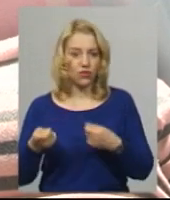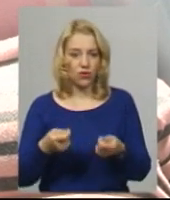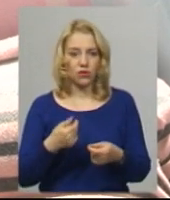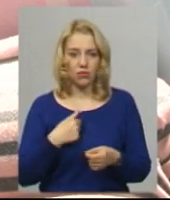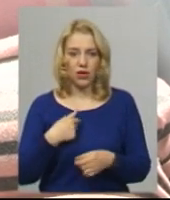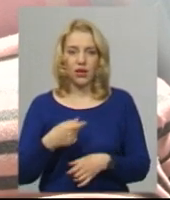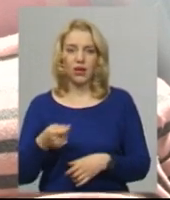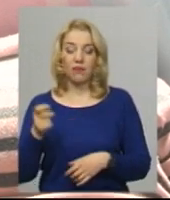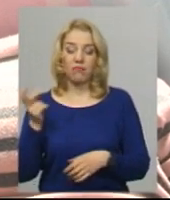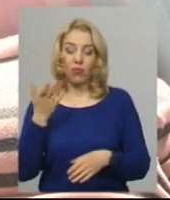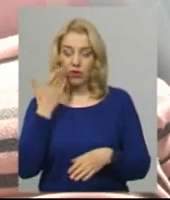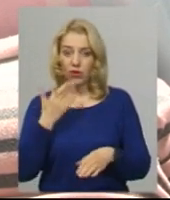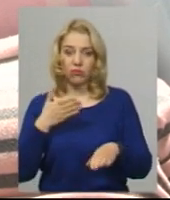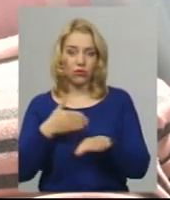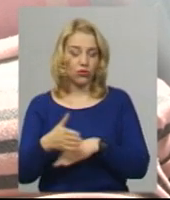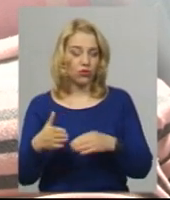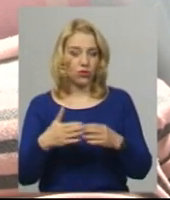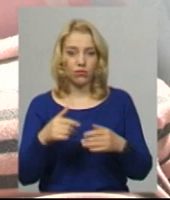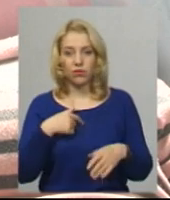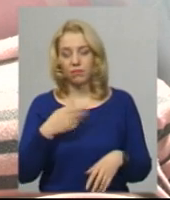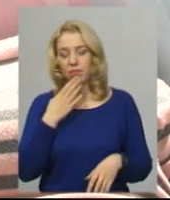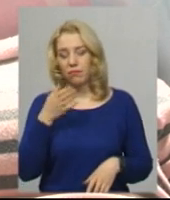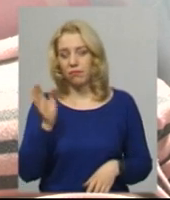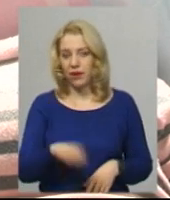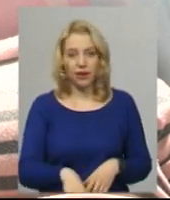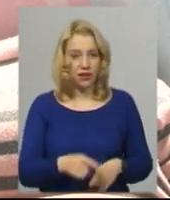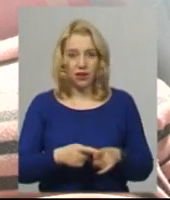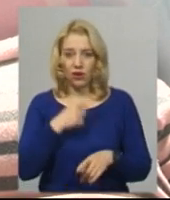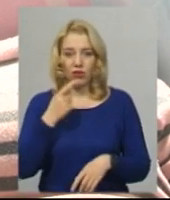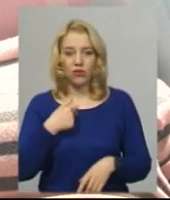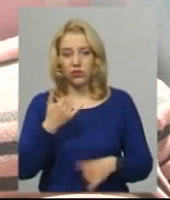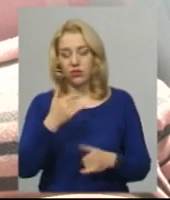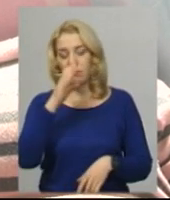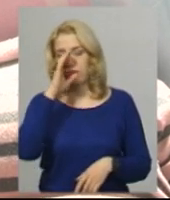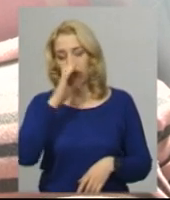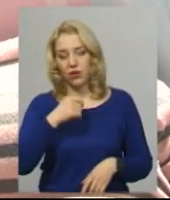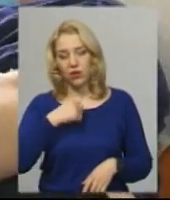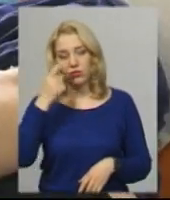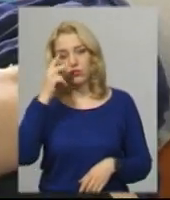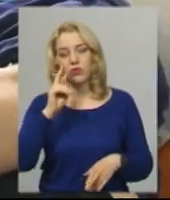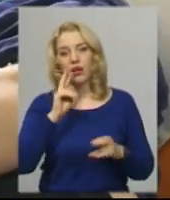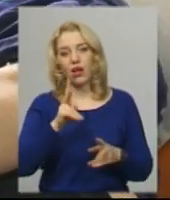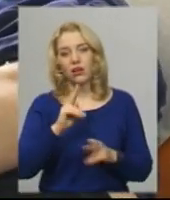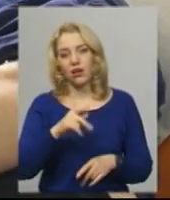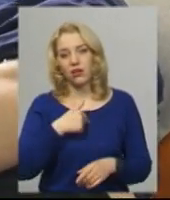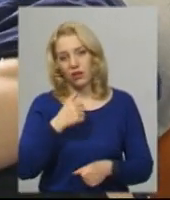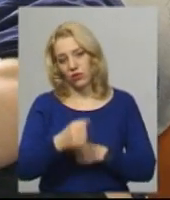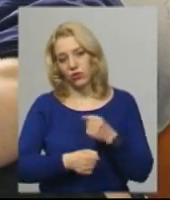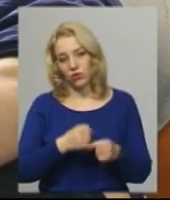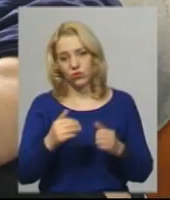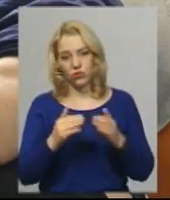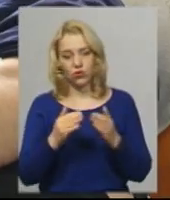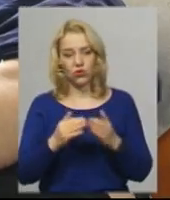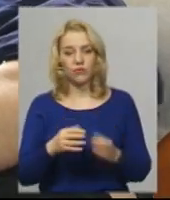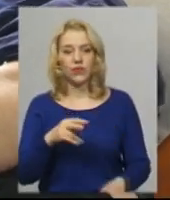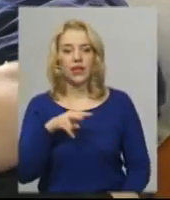трупами. От сьогодні мені погано, і я думаю, як я маю доїхати додому. Микола Литвинюк, житель села